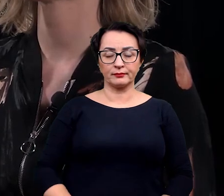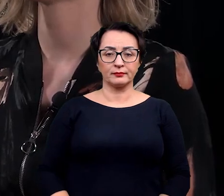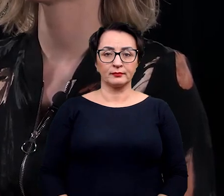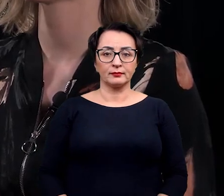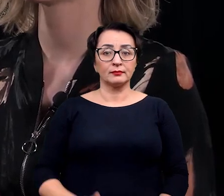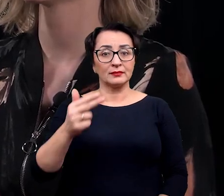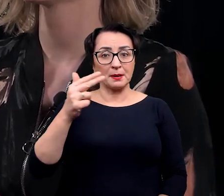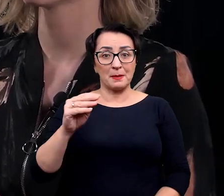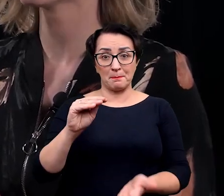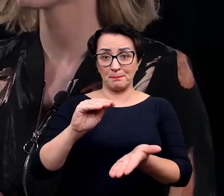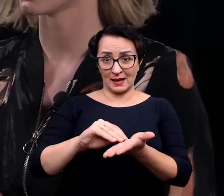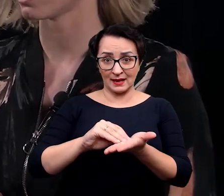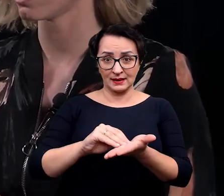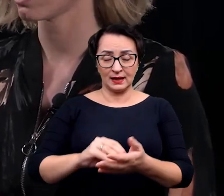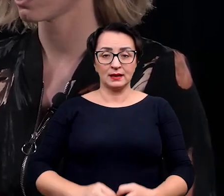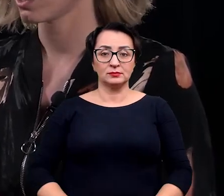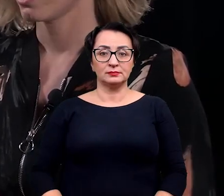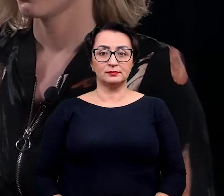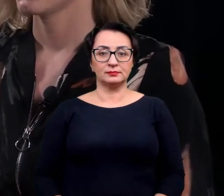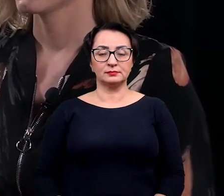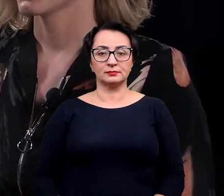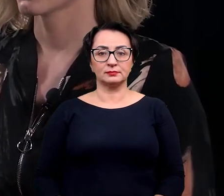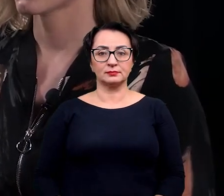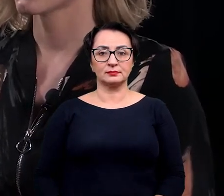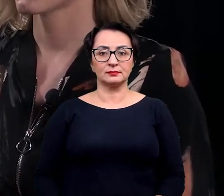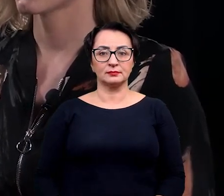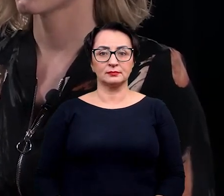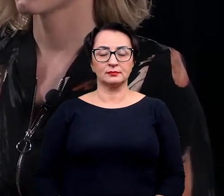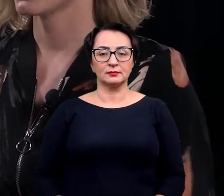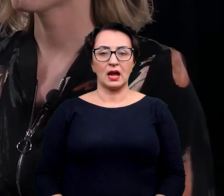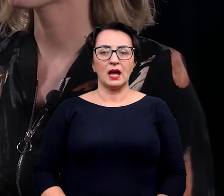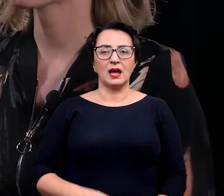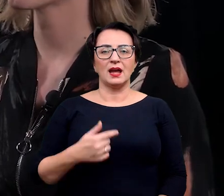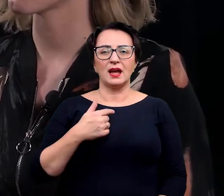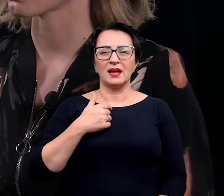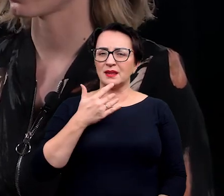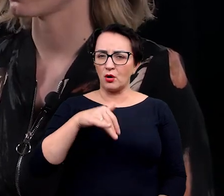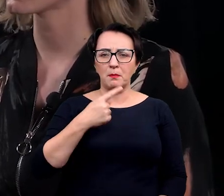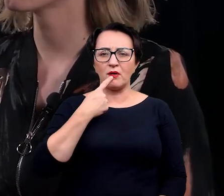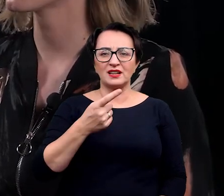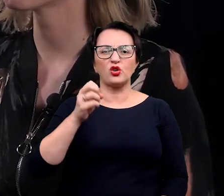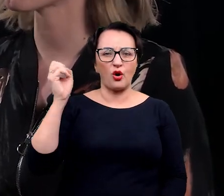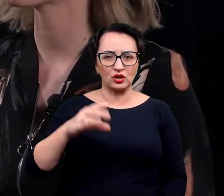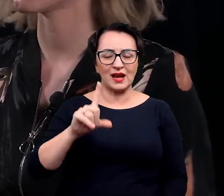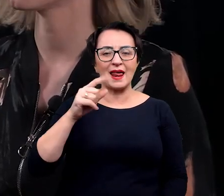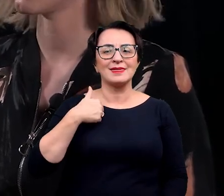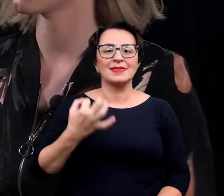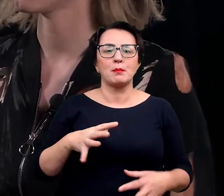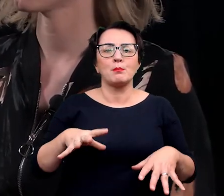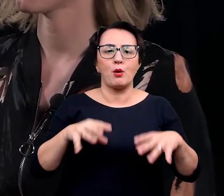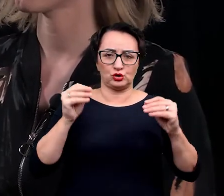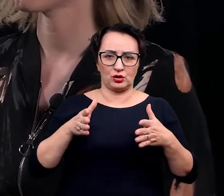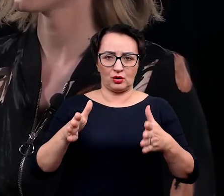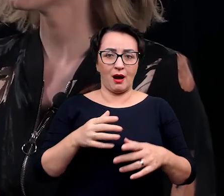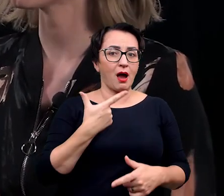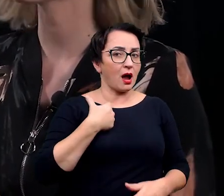natomiast w kwestii praktyki jest, nie powiem, że jest trochę gorzej, jesteśmy na początku tej drogi.